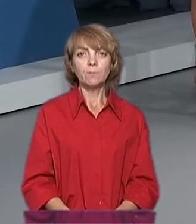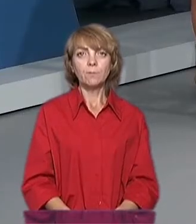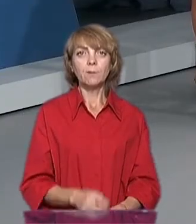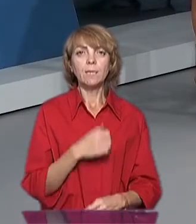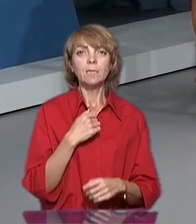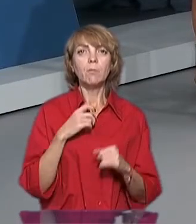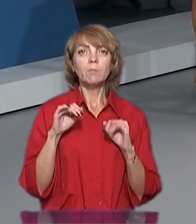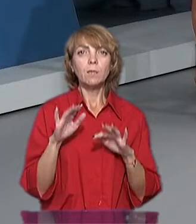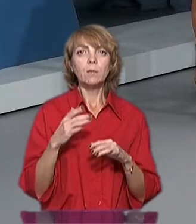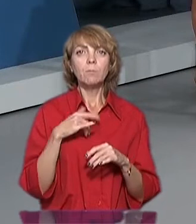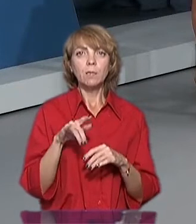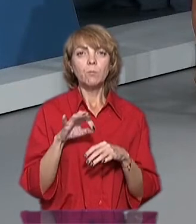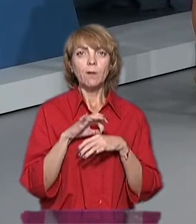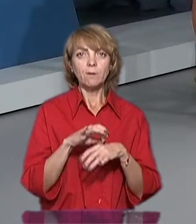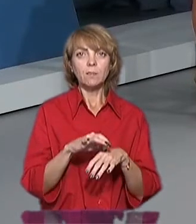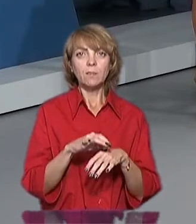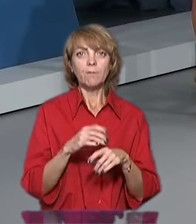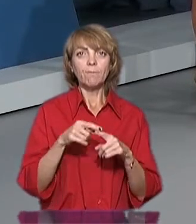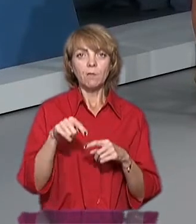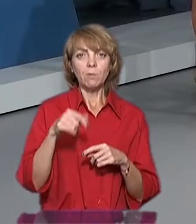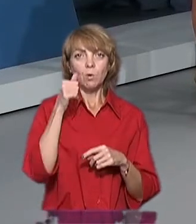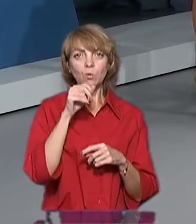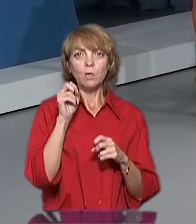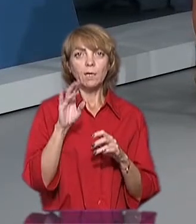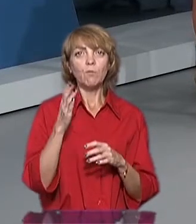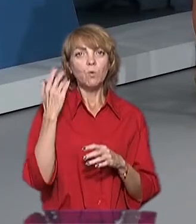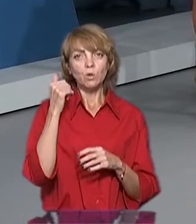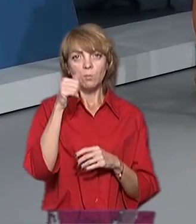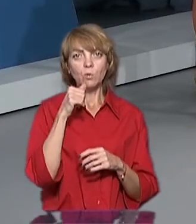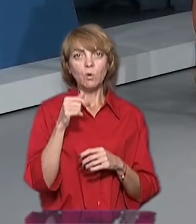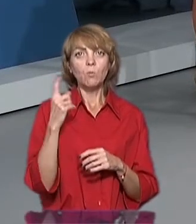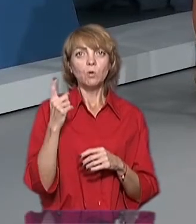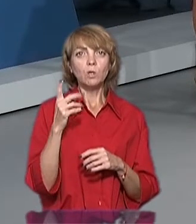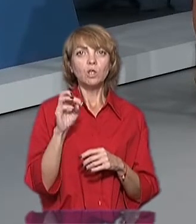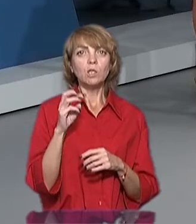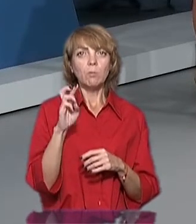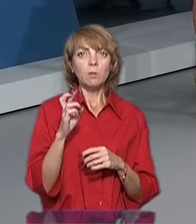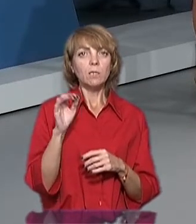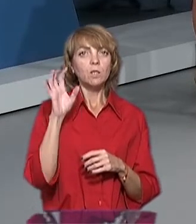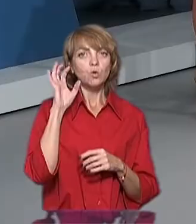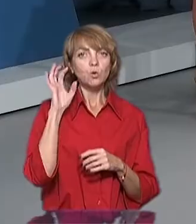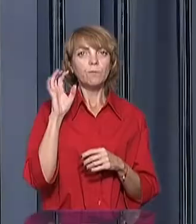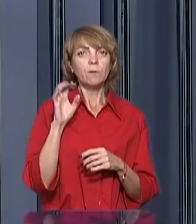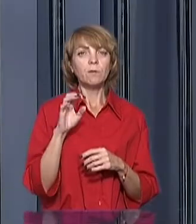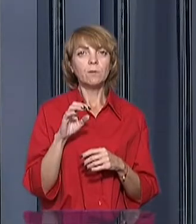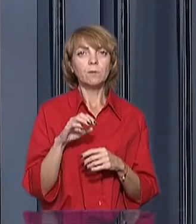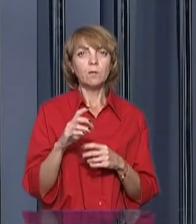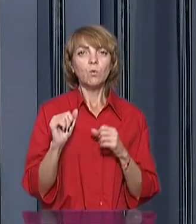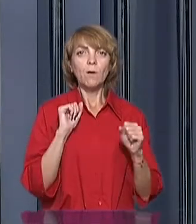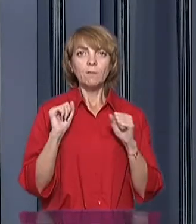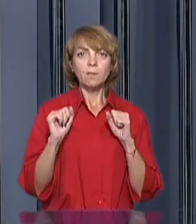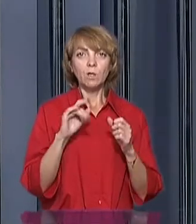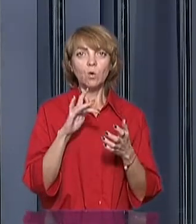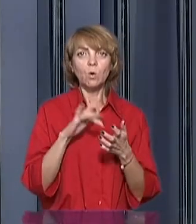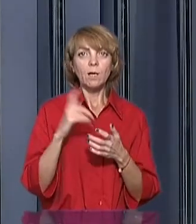деле ми проводили в цьому року, як в тому року, обласний штаб, де заслужували руководителів